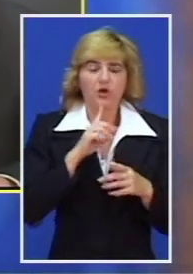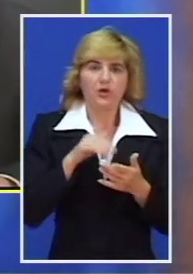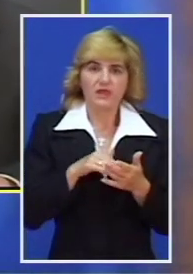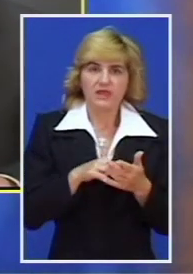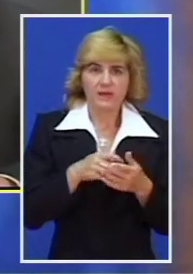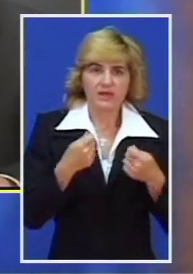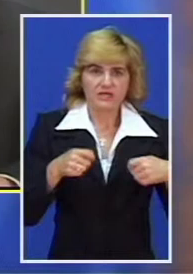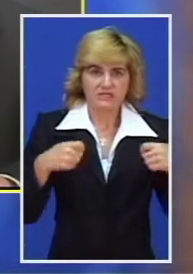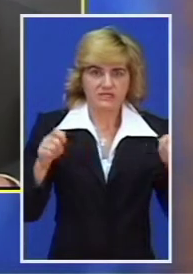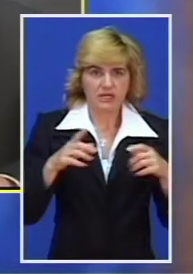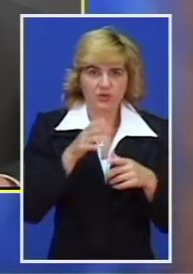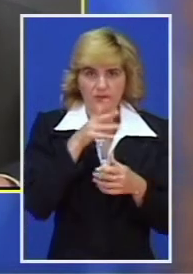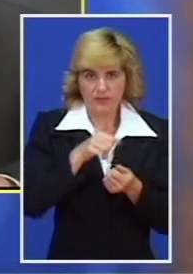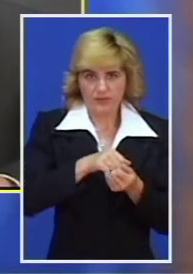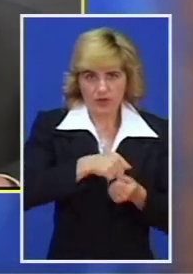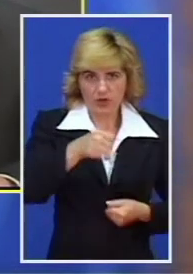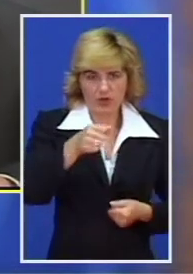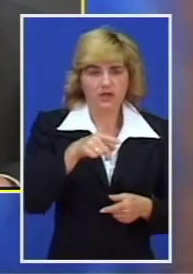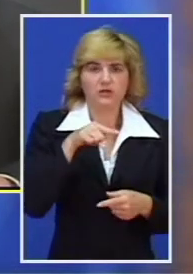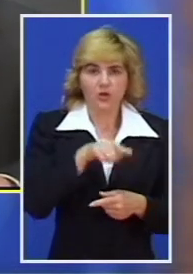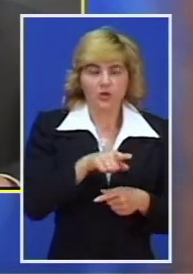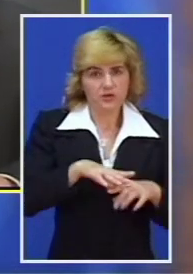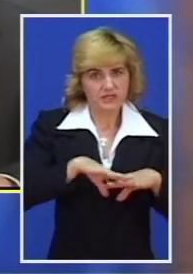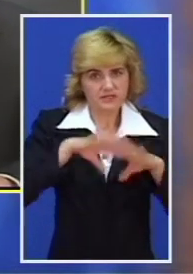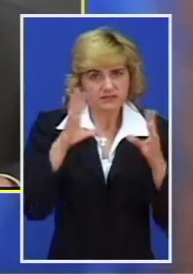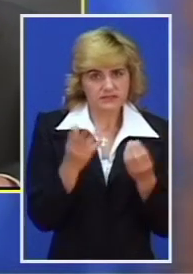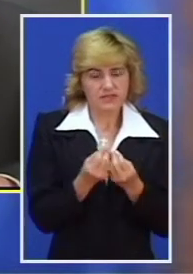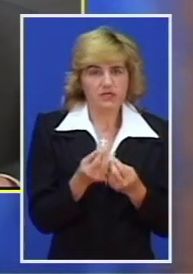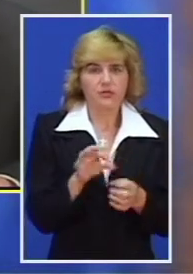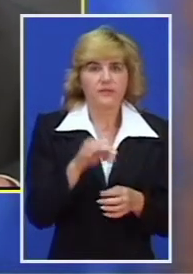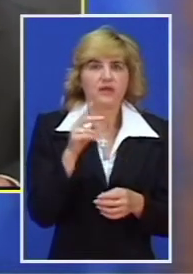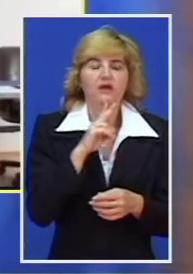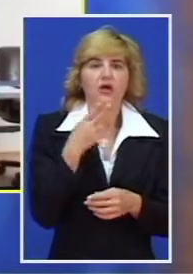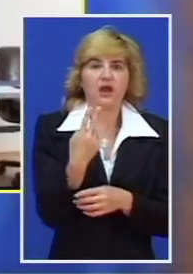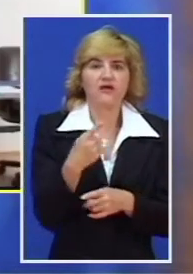projekata, odnosno da se na taj način zajednički odrede prioriteti u gradu.